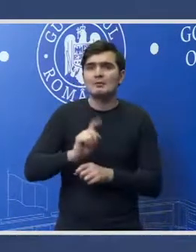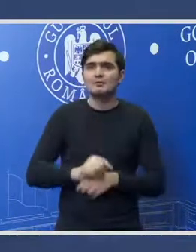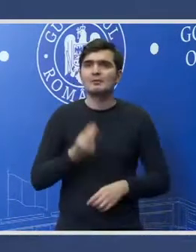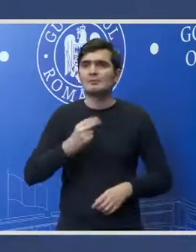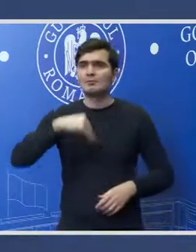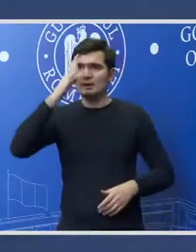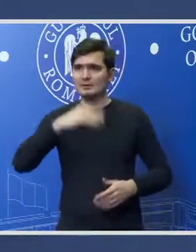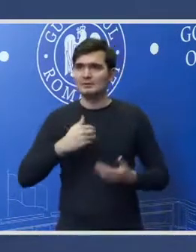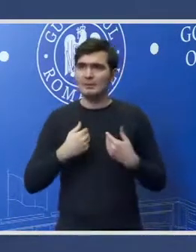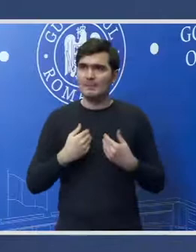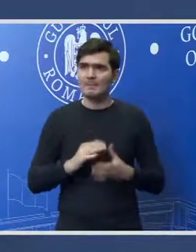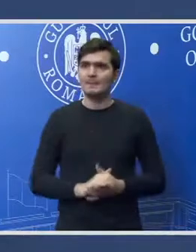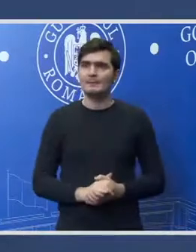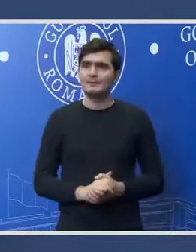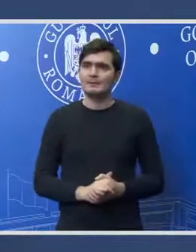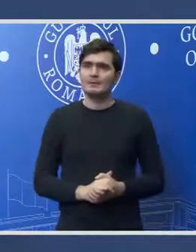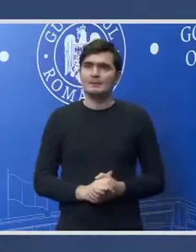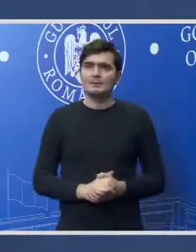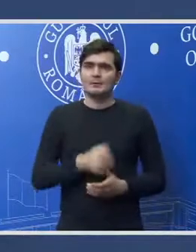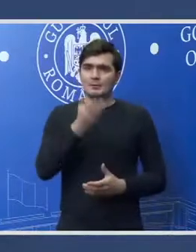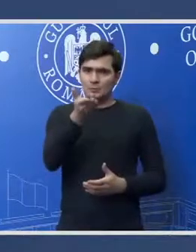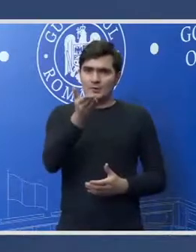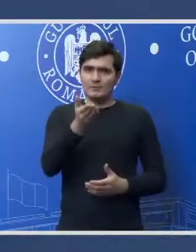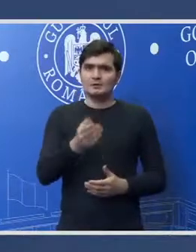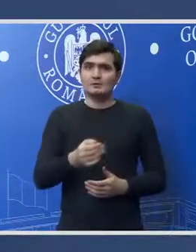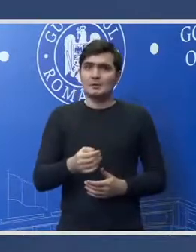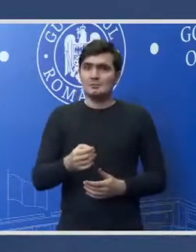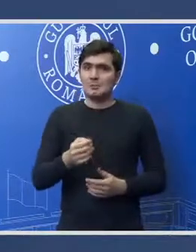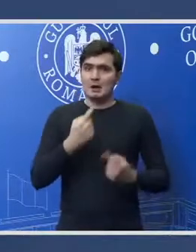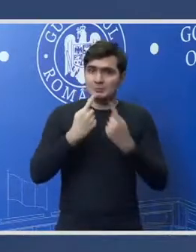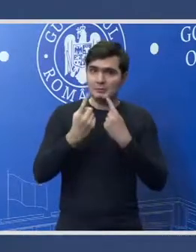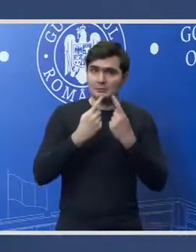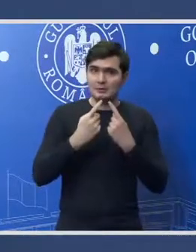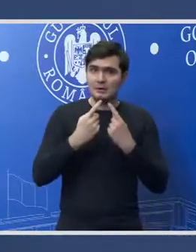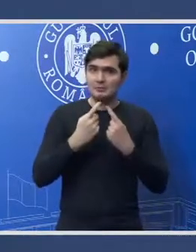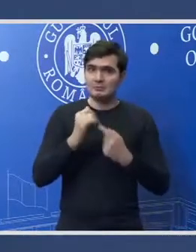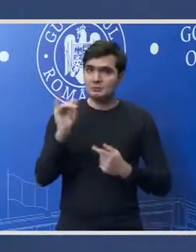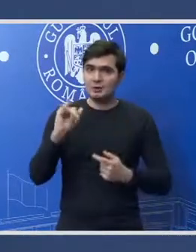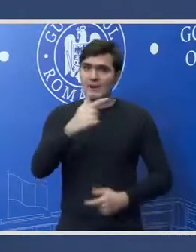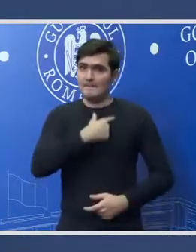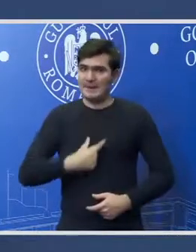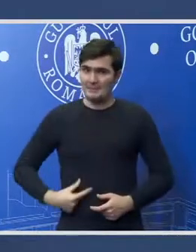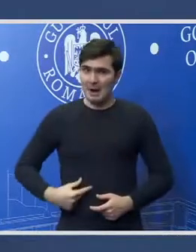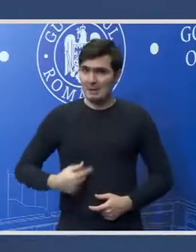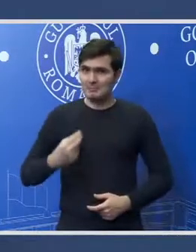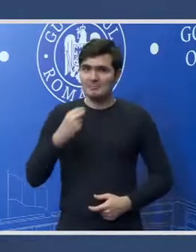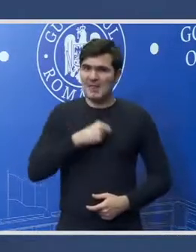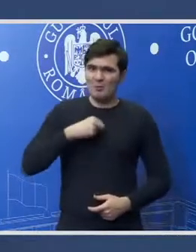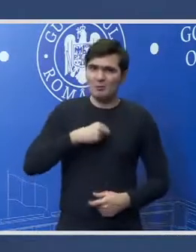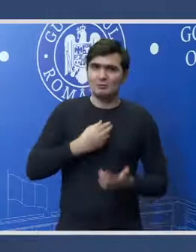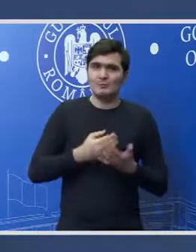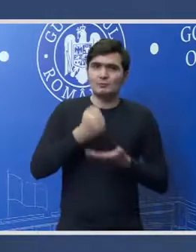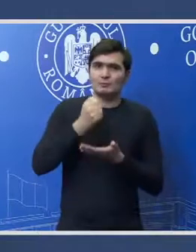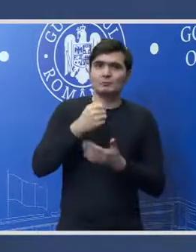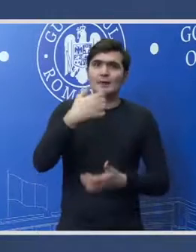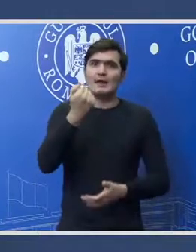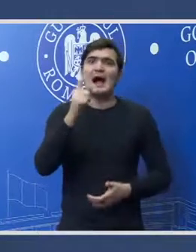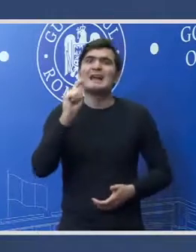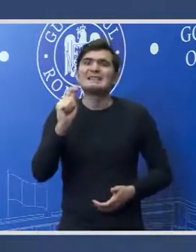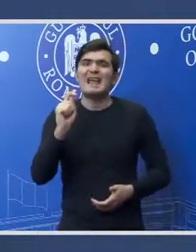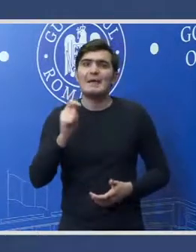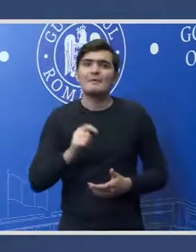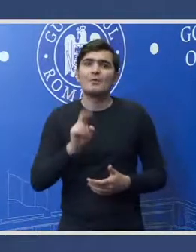ziua, Tamara Ceicovski al FNews. Ați fost contactat de vreun primar care este nemulțumit de sumele propuse pentru AT-uri? Nu,